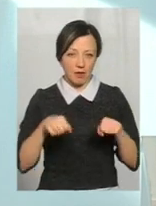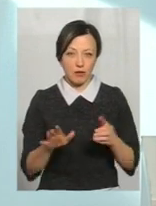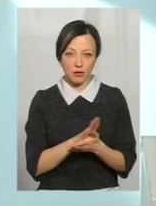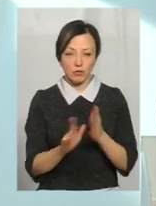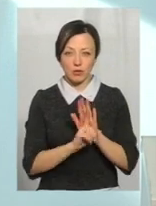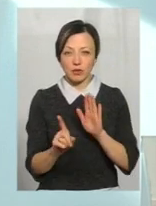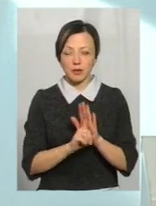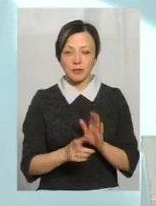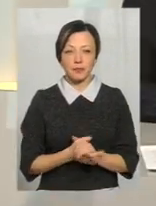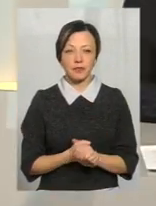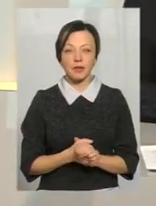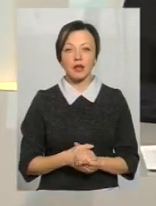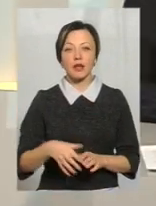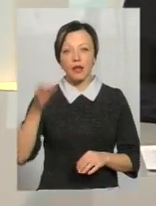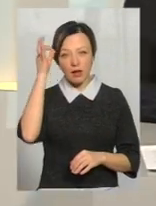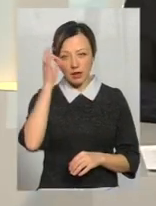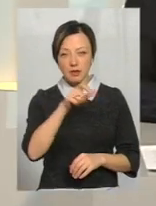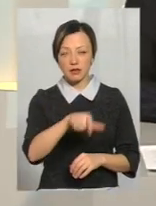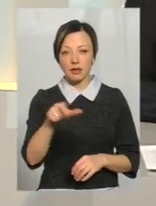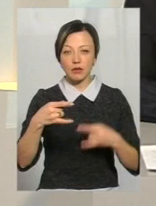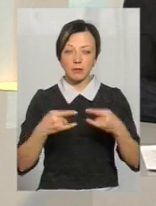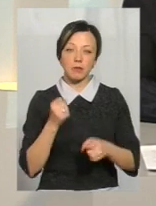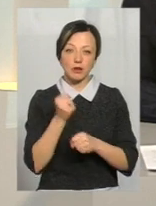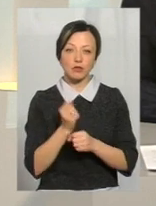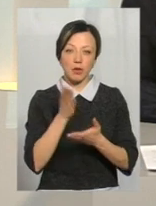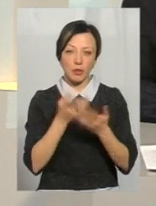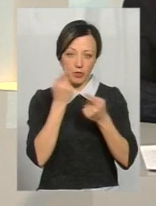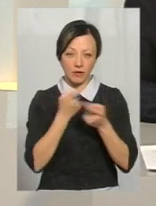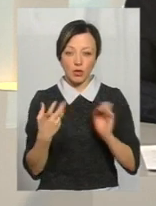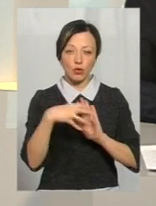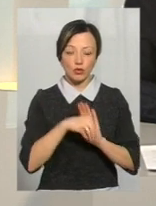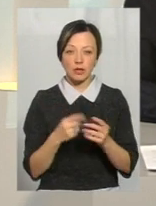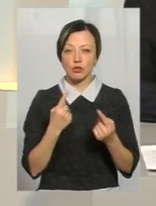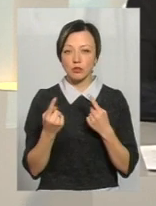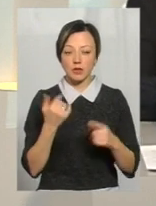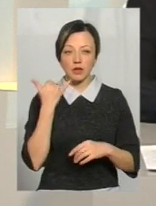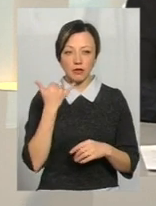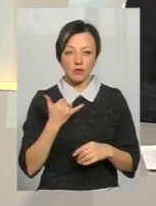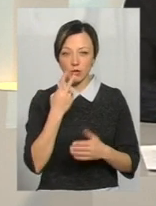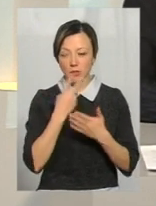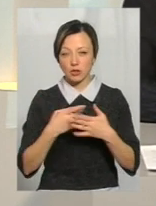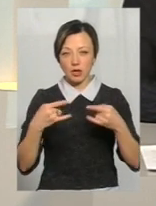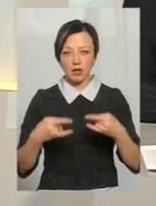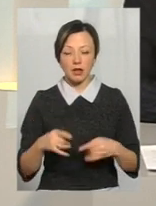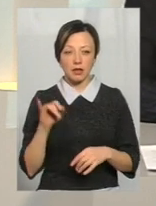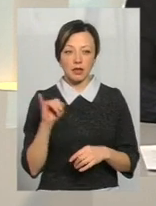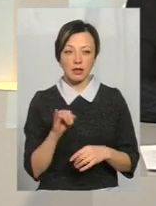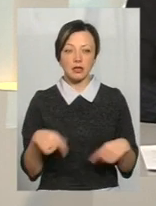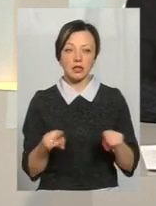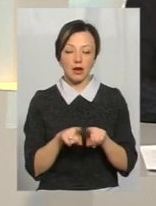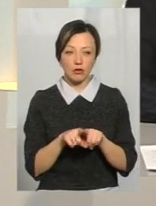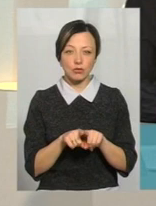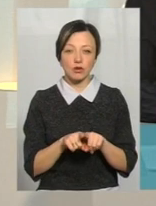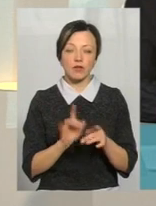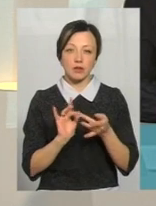Дякую, пан Сергій. Я хочу нагадати телеглядачам, що ми працюємо у прямому ефірі, тому долучайтеся до розмови телефоном, яку ви бачите на екранах, а також